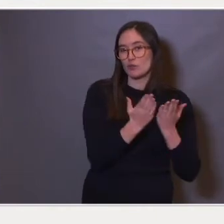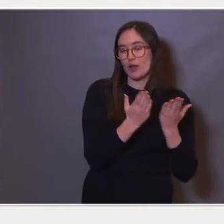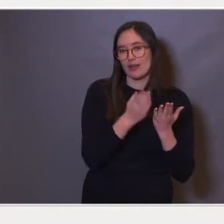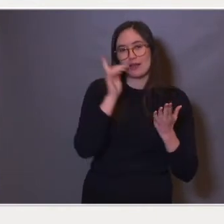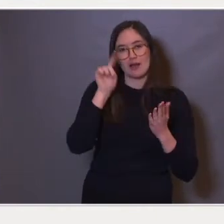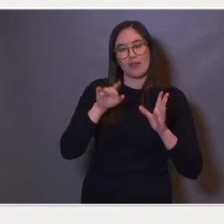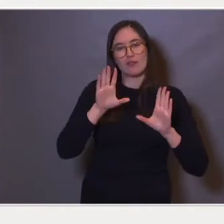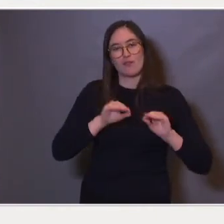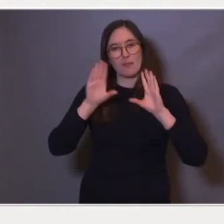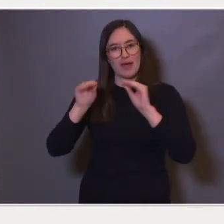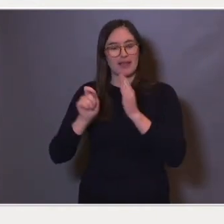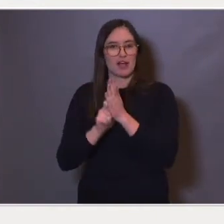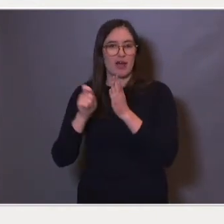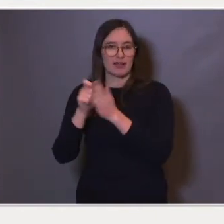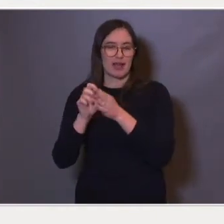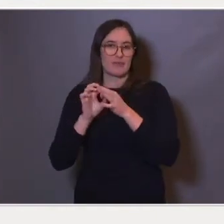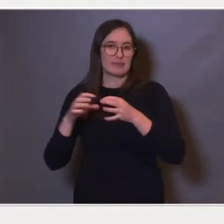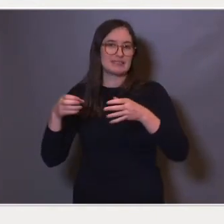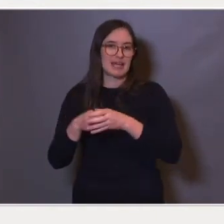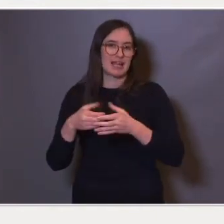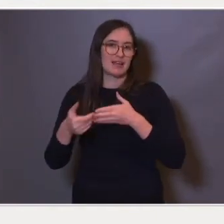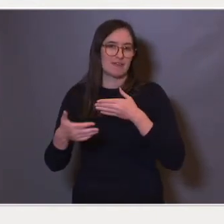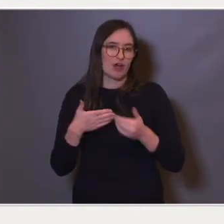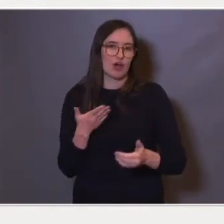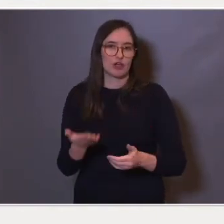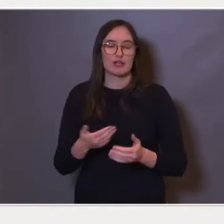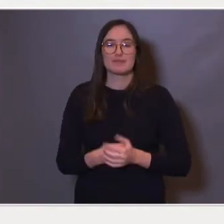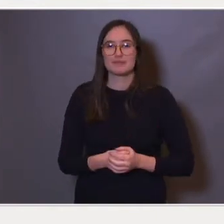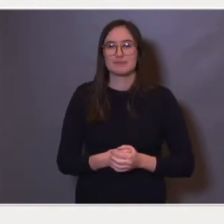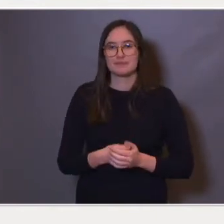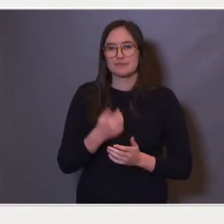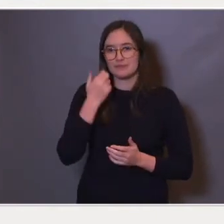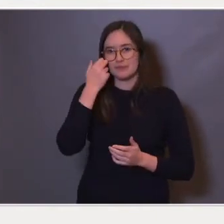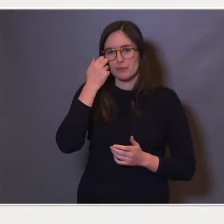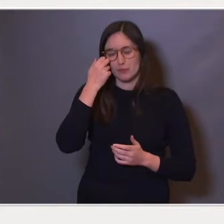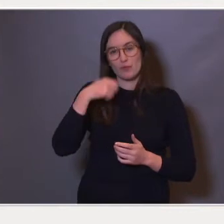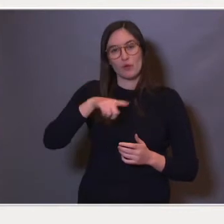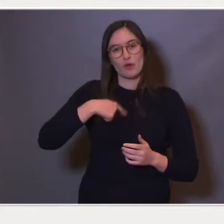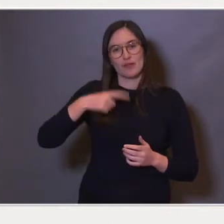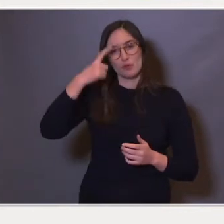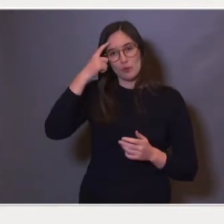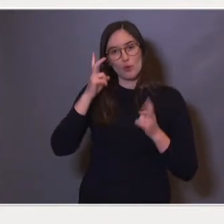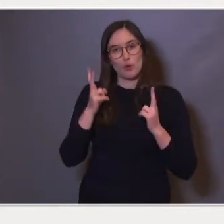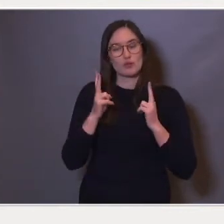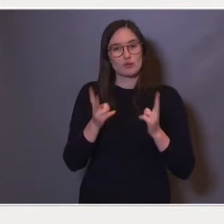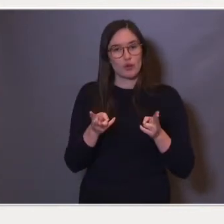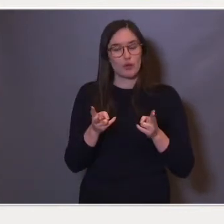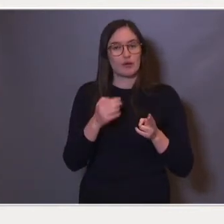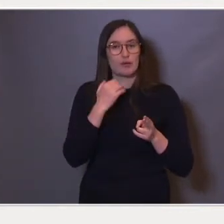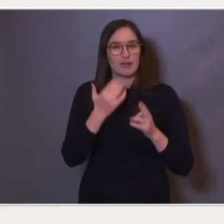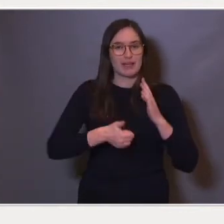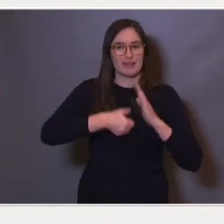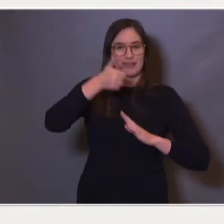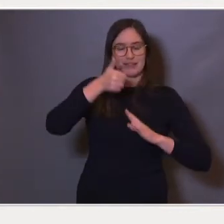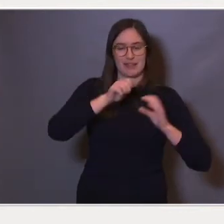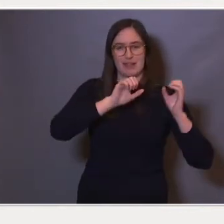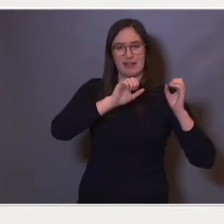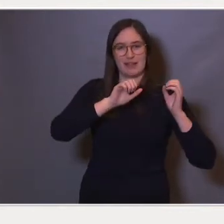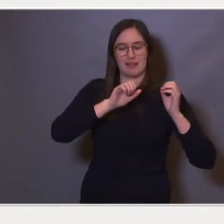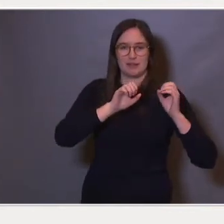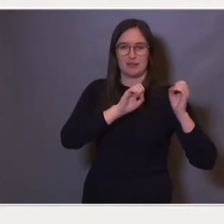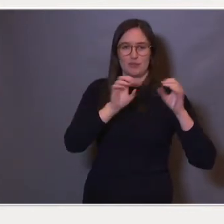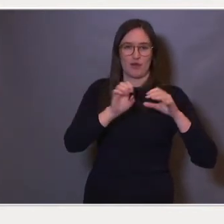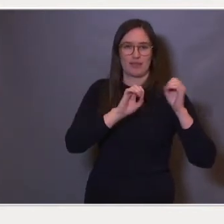karakterene sine i kjernefag. Dette tror vi også vil spille en stor rolle for kjønnsforskjeller i